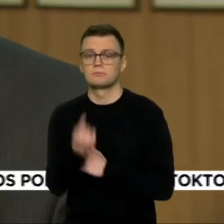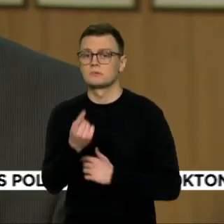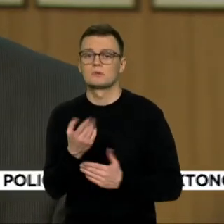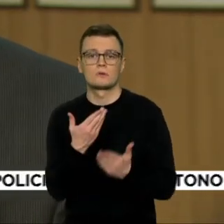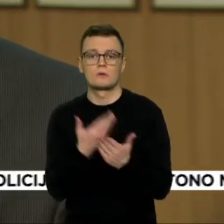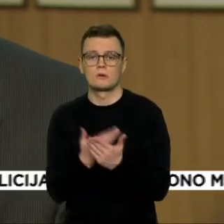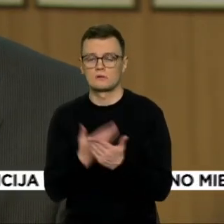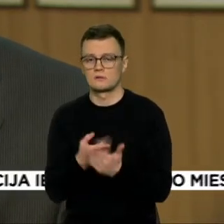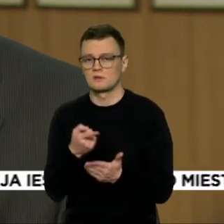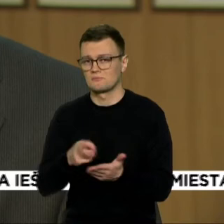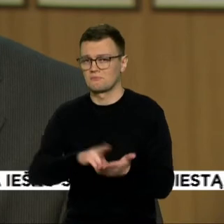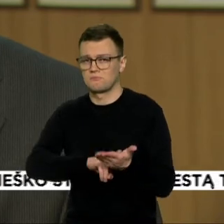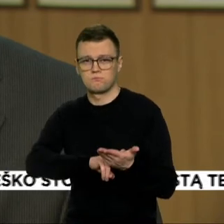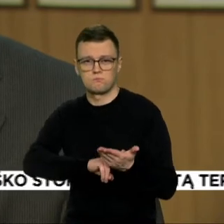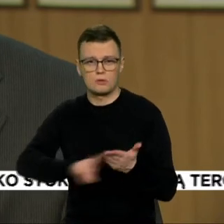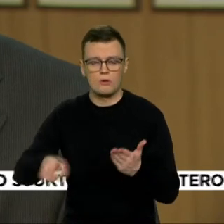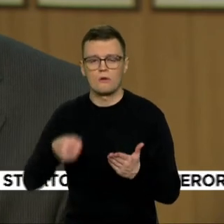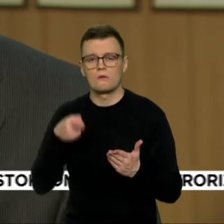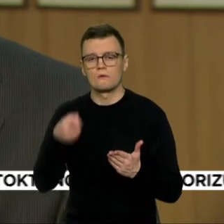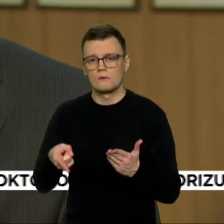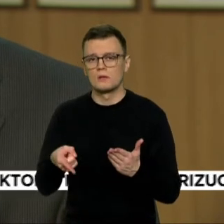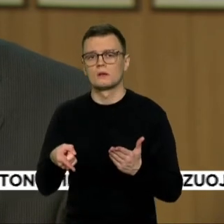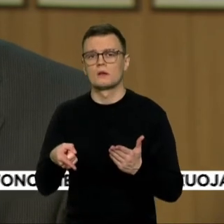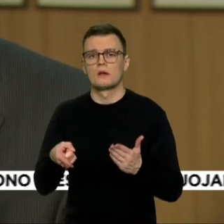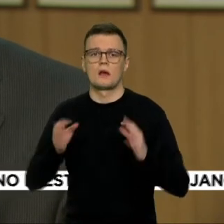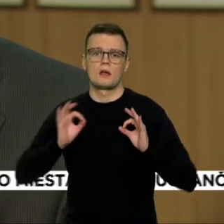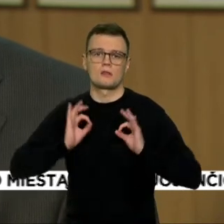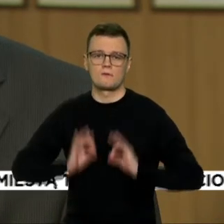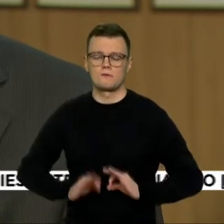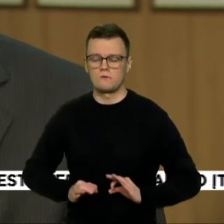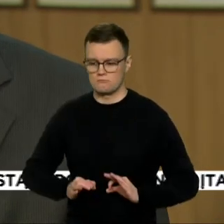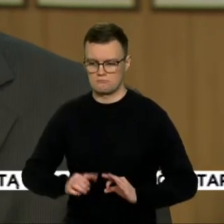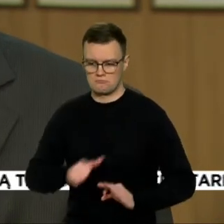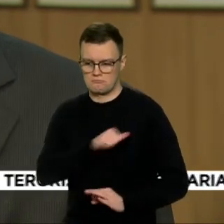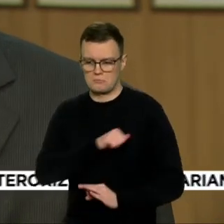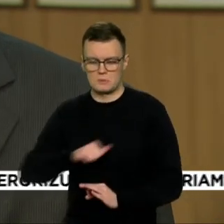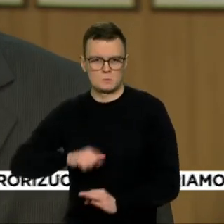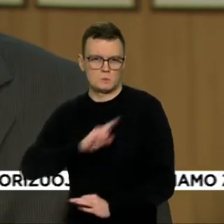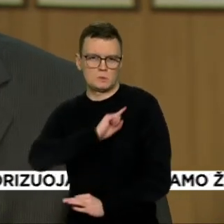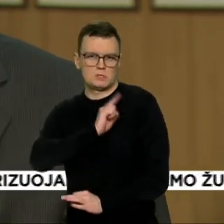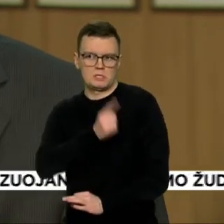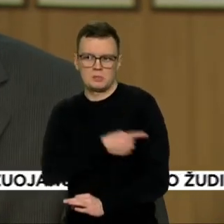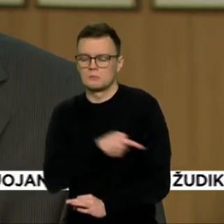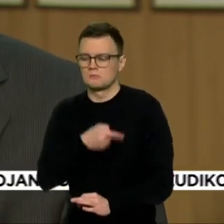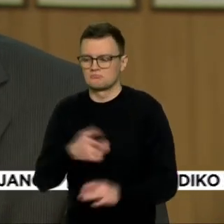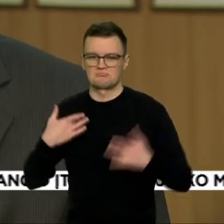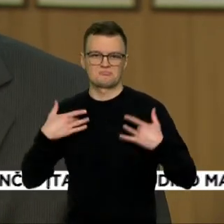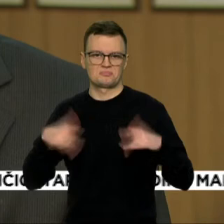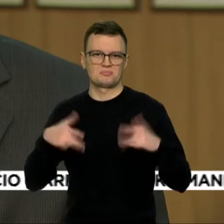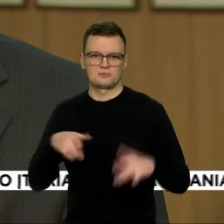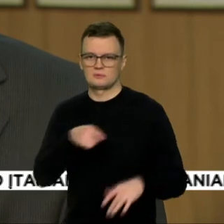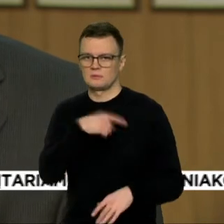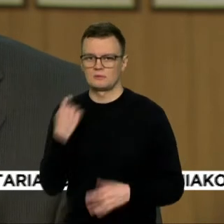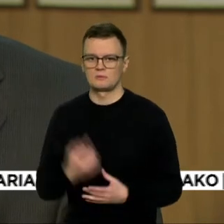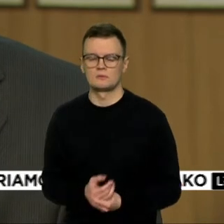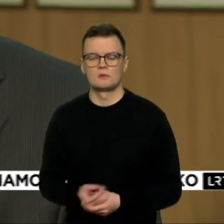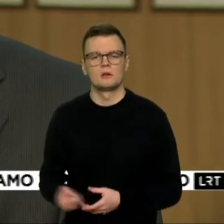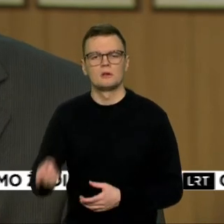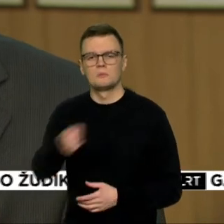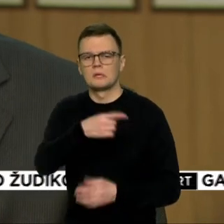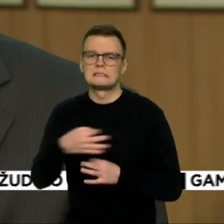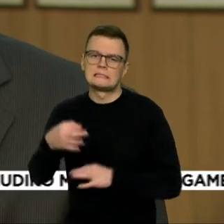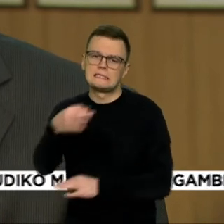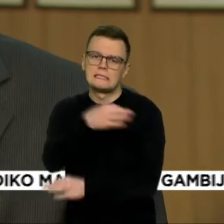profesionaliausi teisininkai pačiame jėgų židėjime. Ir mes kalbam apie tai, kad po dešimties